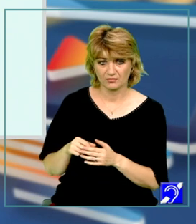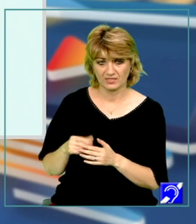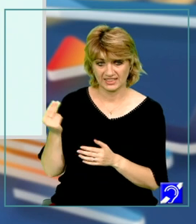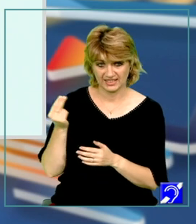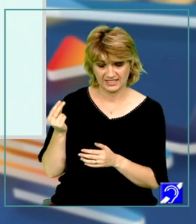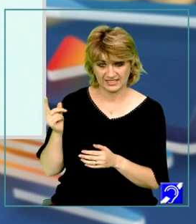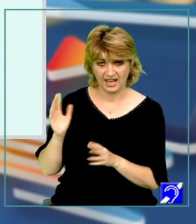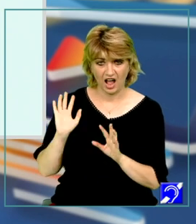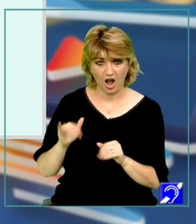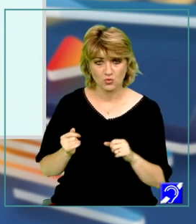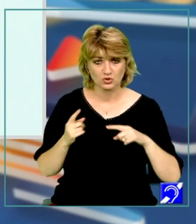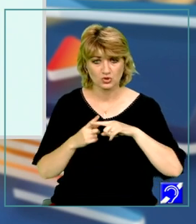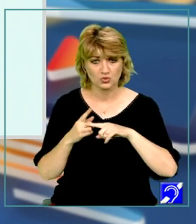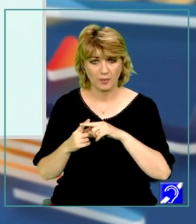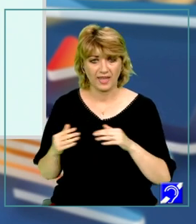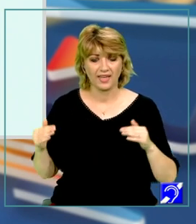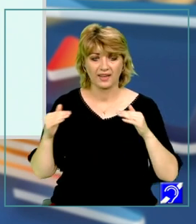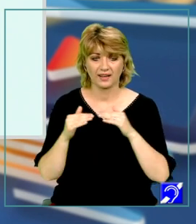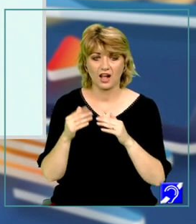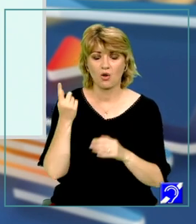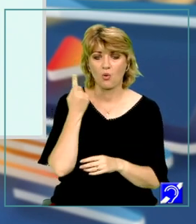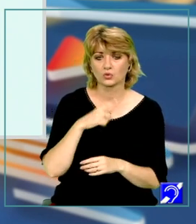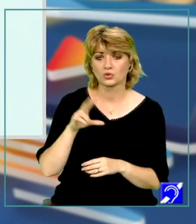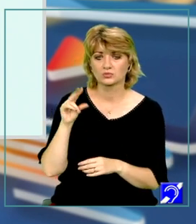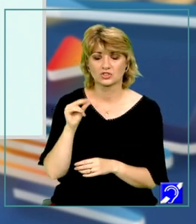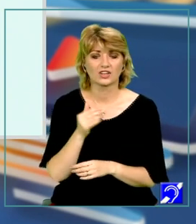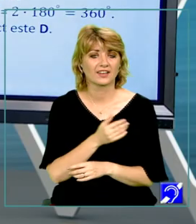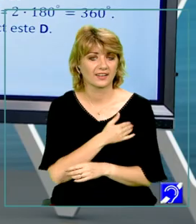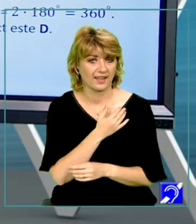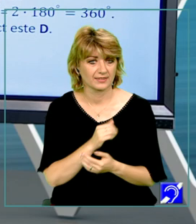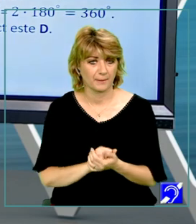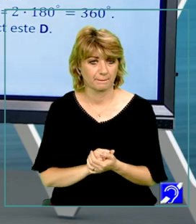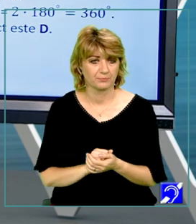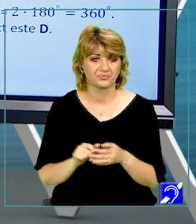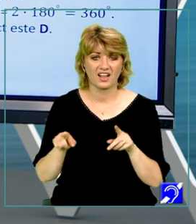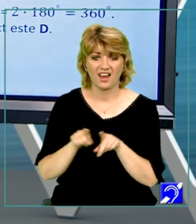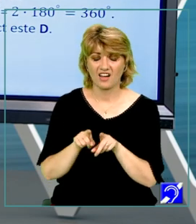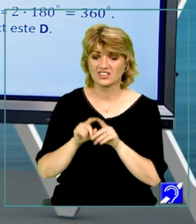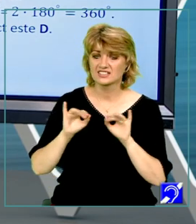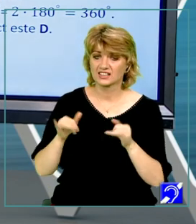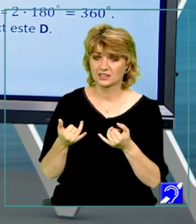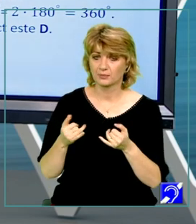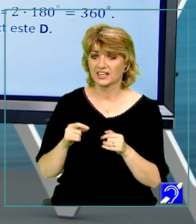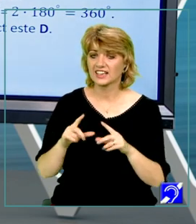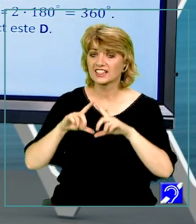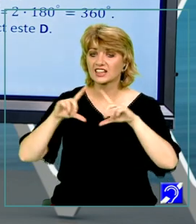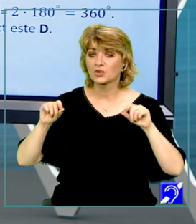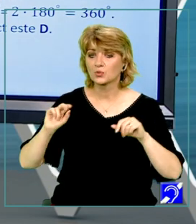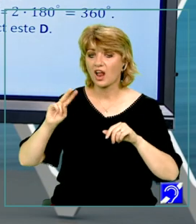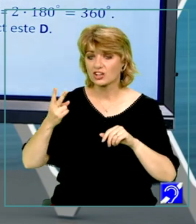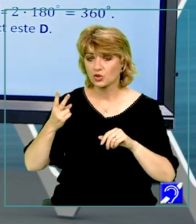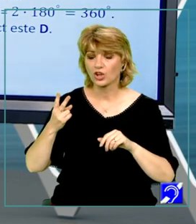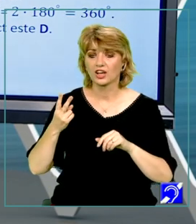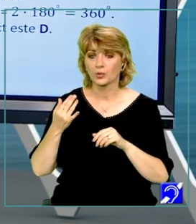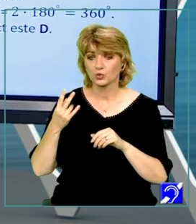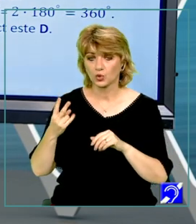au suma măsurilor egală cu 180 de grade. La fel se întâmplă în triunghiul al doilea din figură, la fel